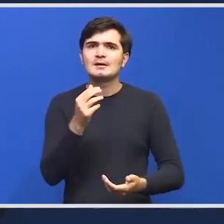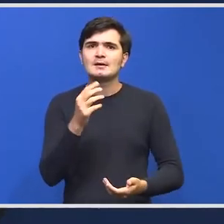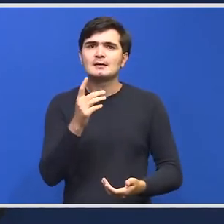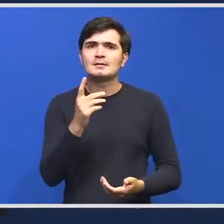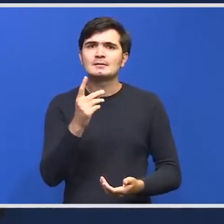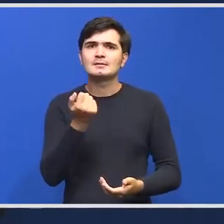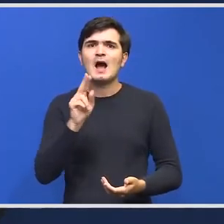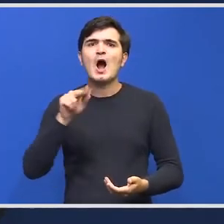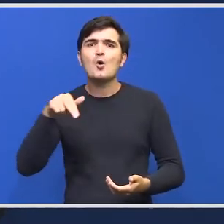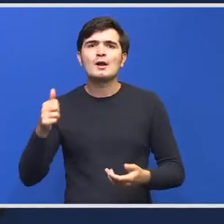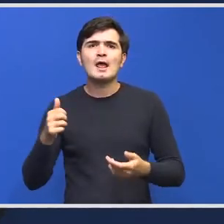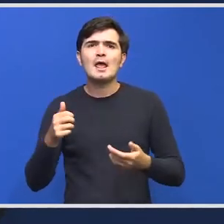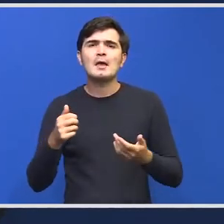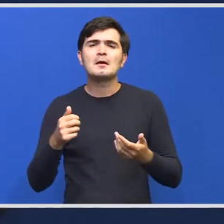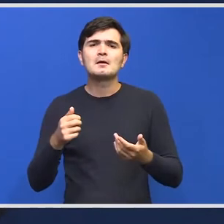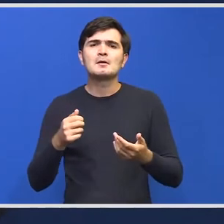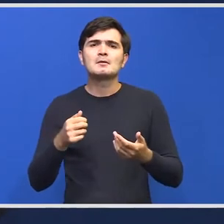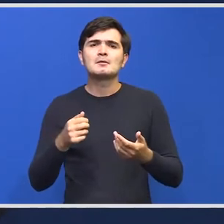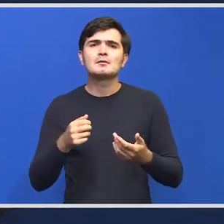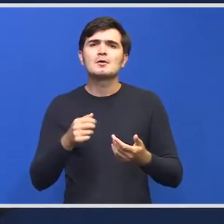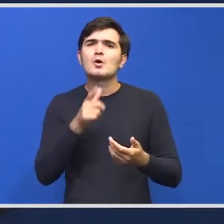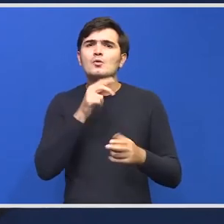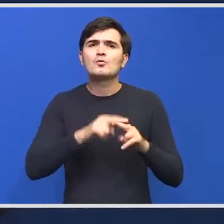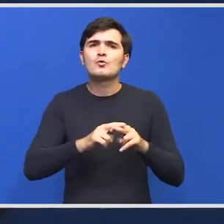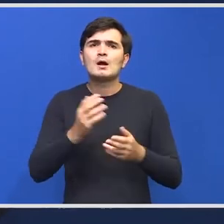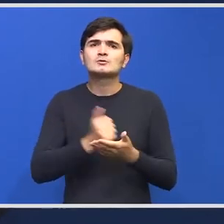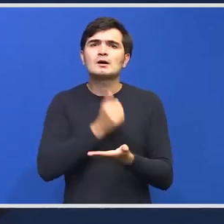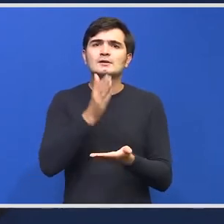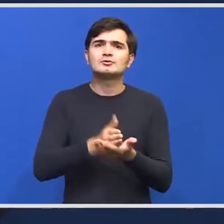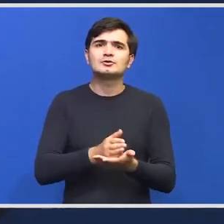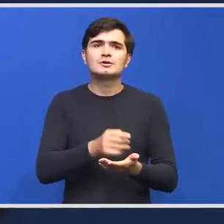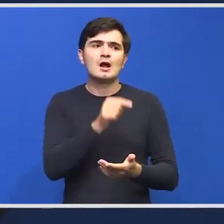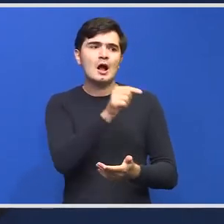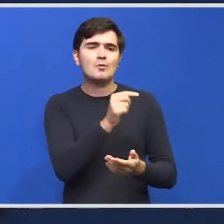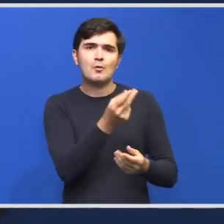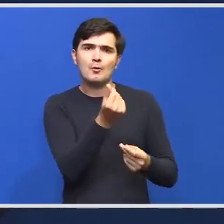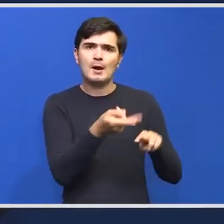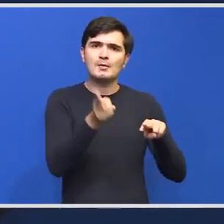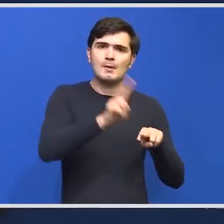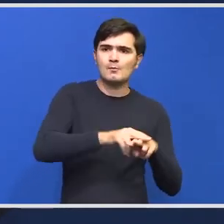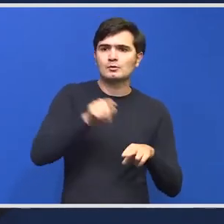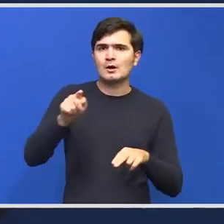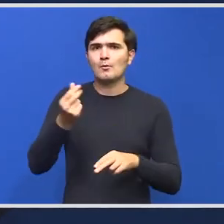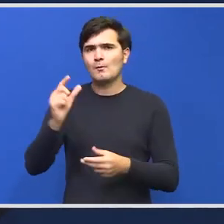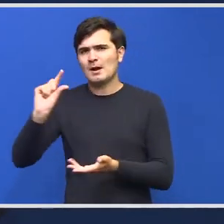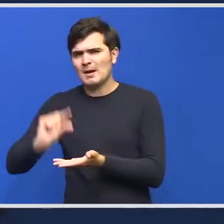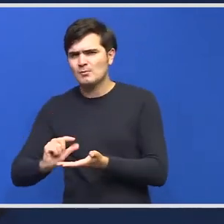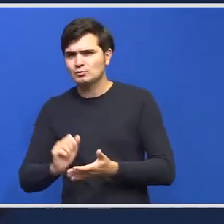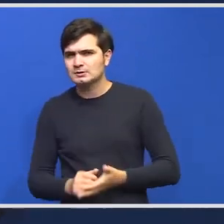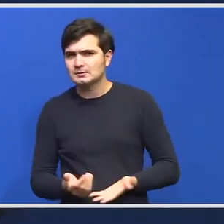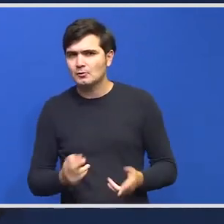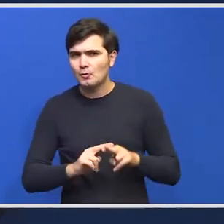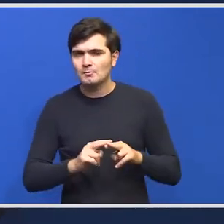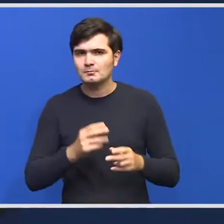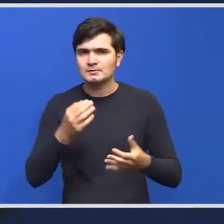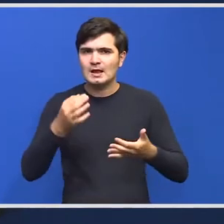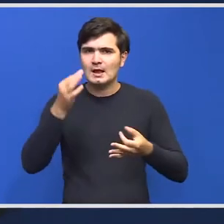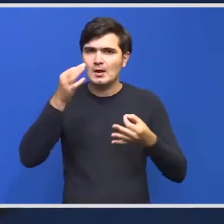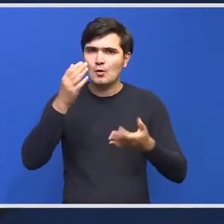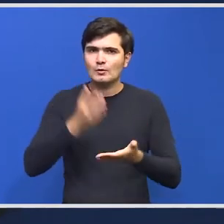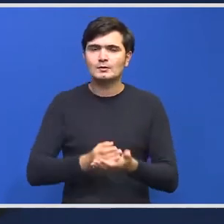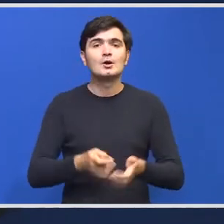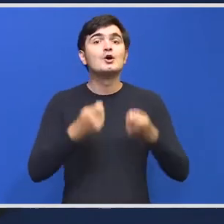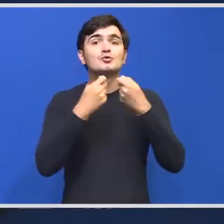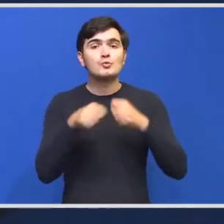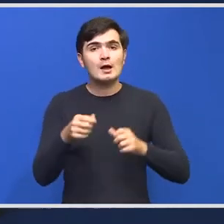decizia ca undeva să se dea niște bani și în altă parte mai mult sau mai puțin. Deci toate județele care au